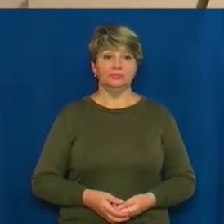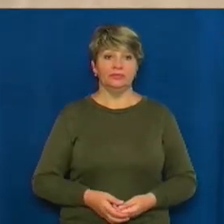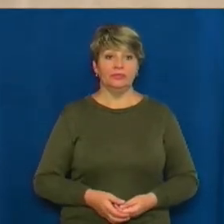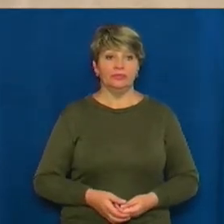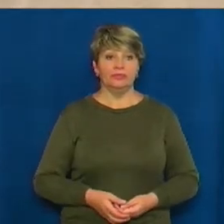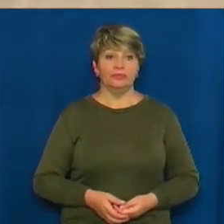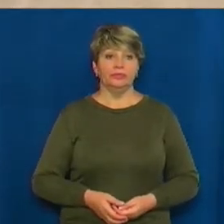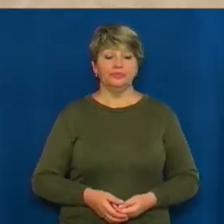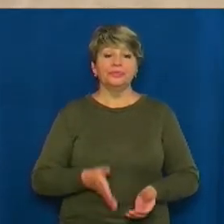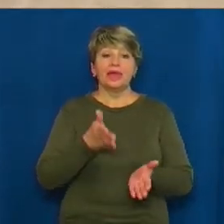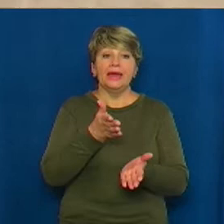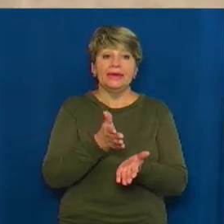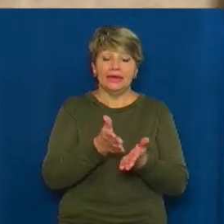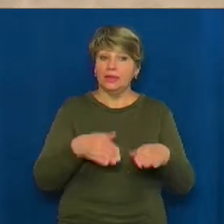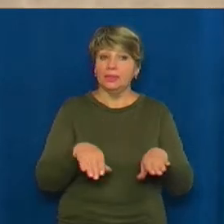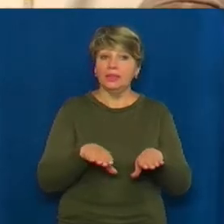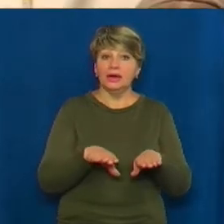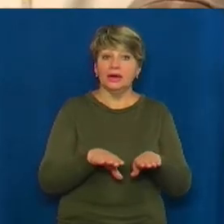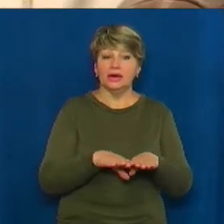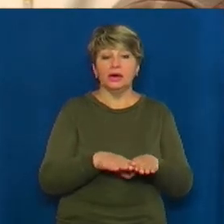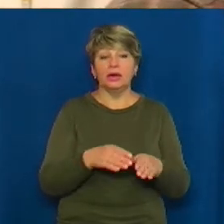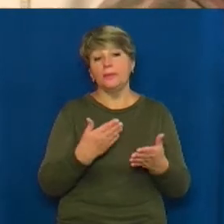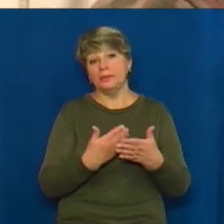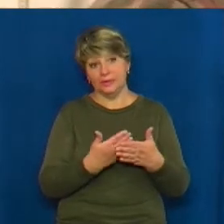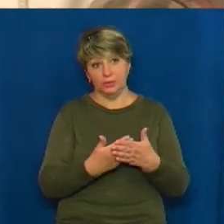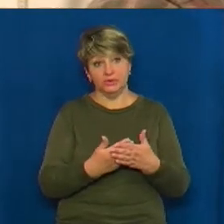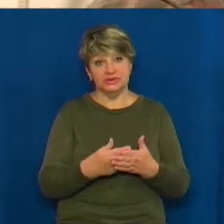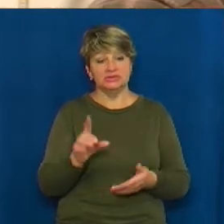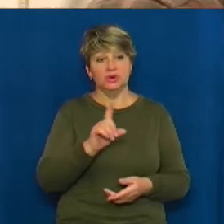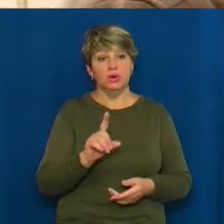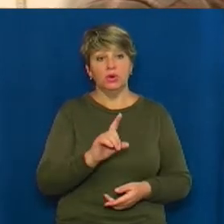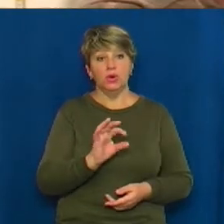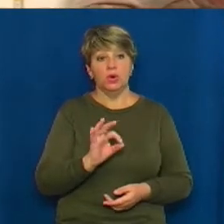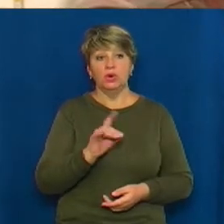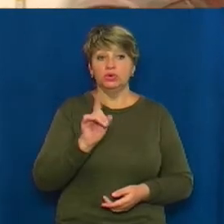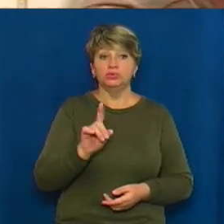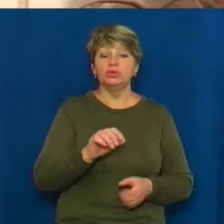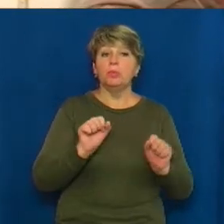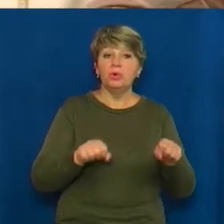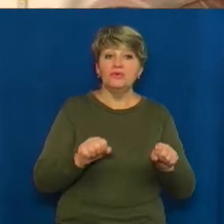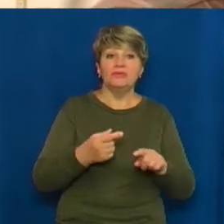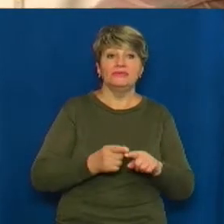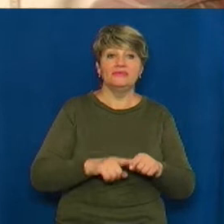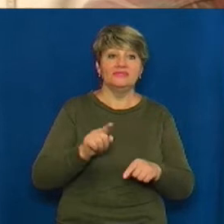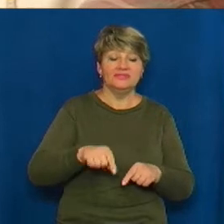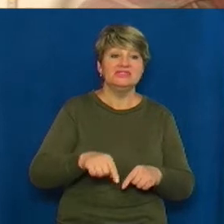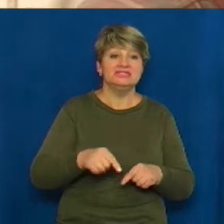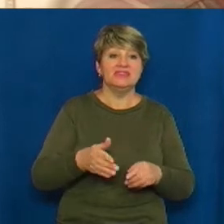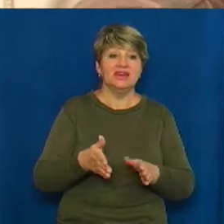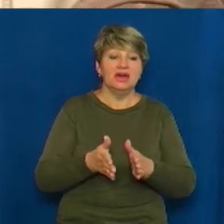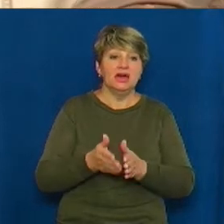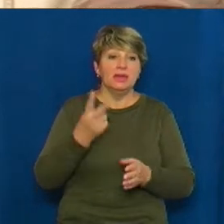Є така гіпотеза про те, що можливо в цій стіні, яка має 2 метри